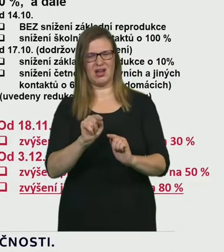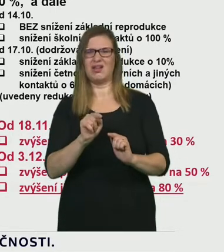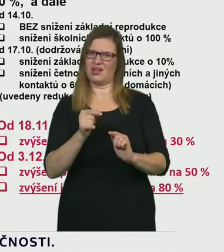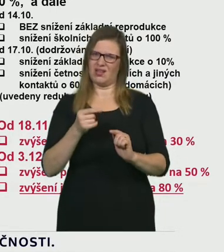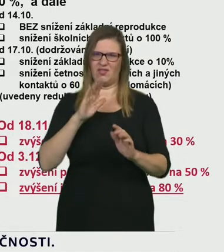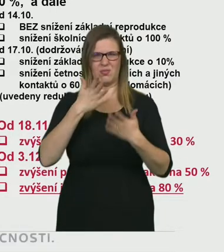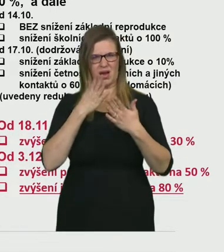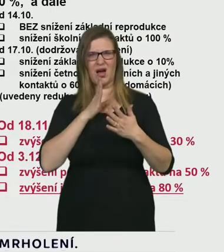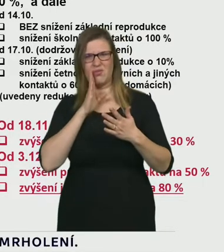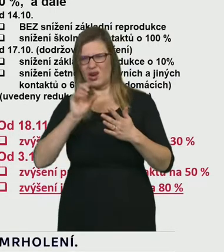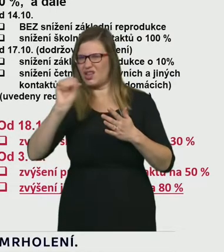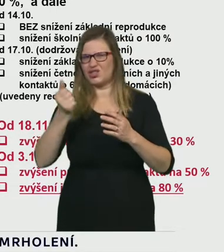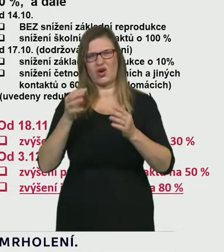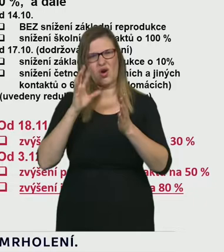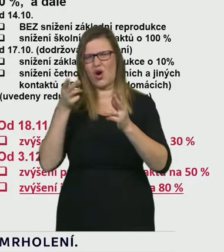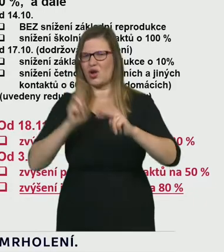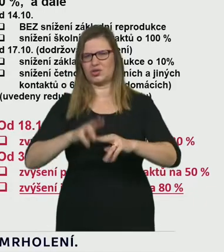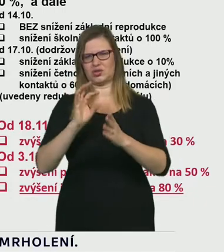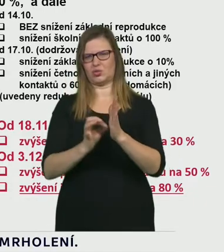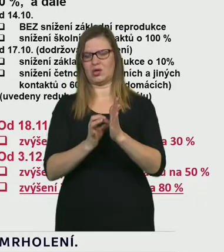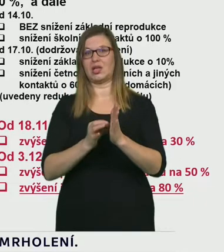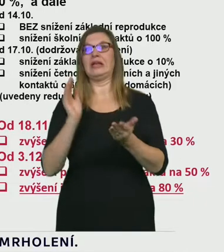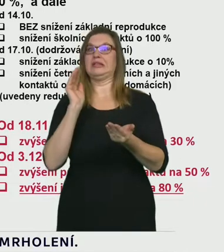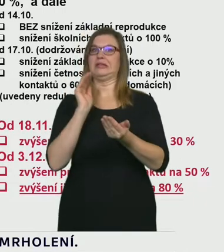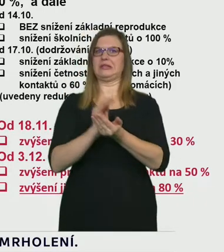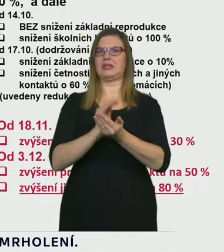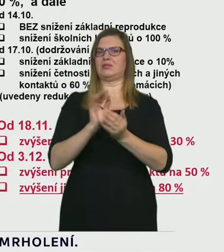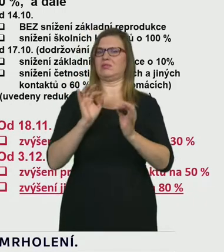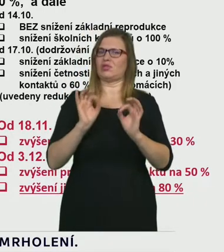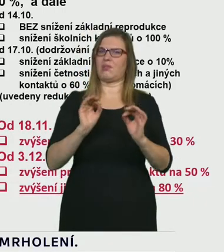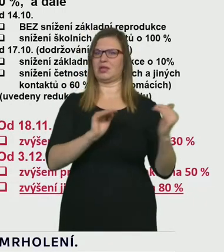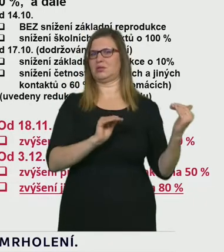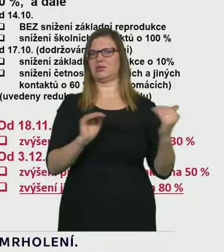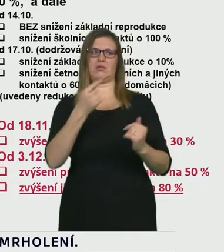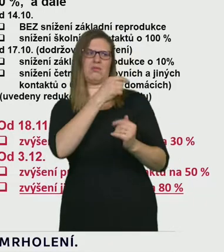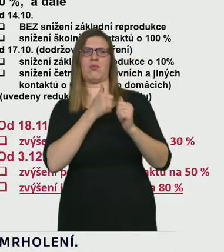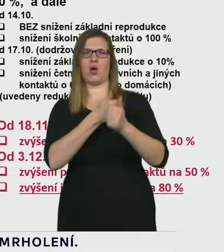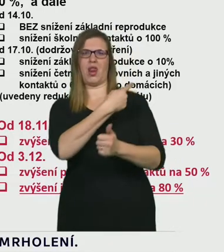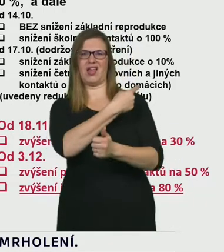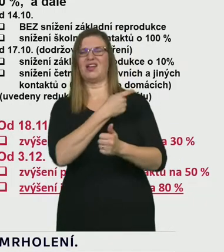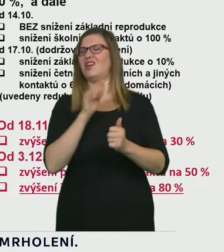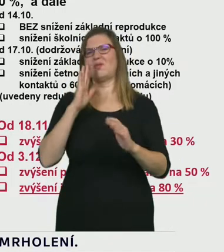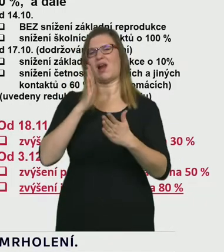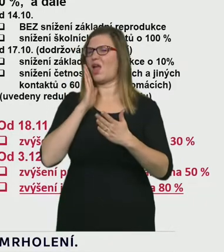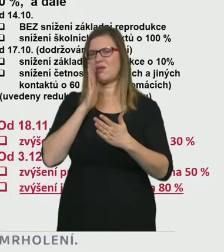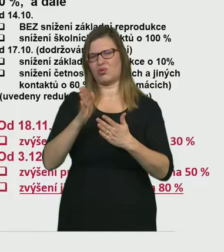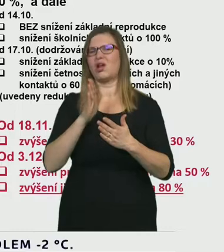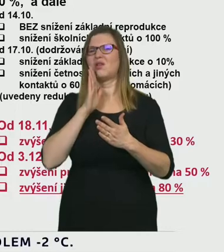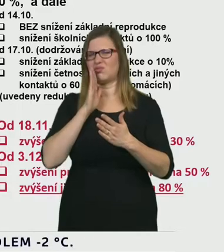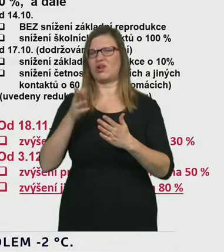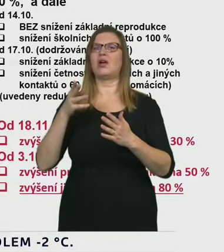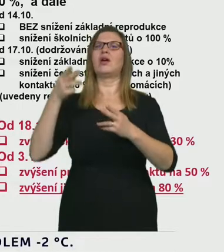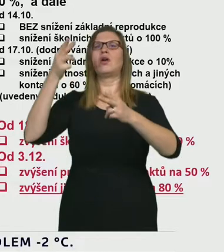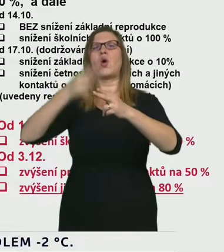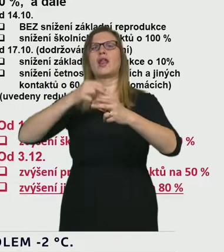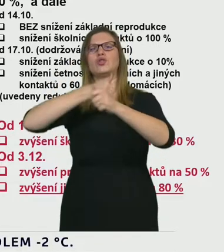znamená, že do konce roku při té stávající epidemické situaci by ty hodnoty v nejlepším možném případě zůstávaly tam, kde